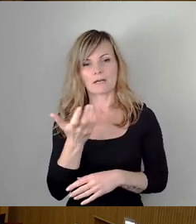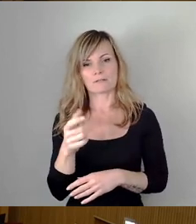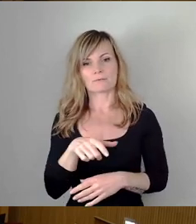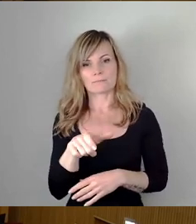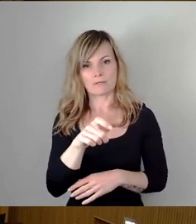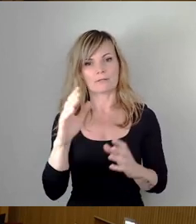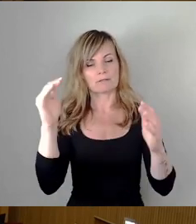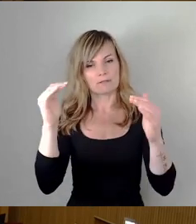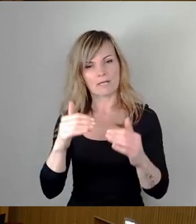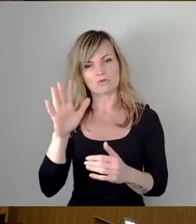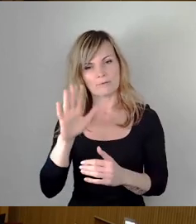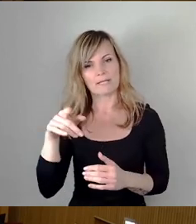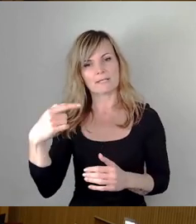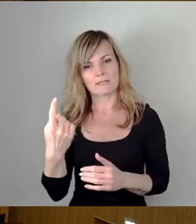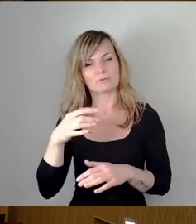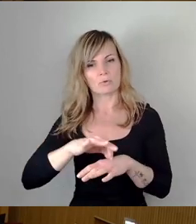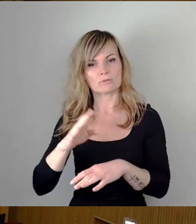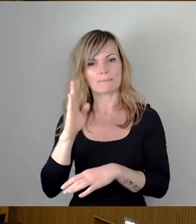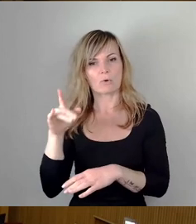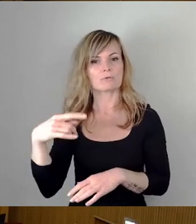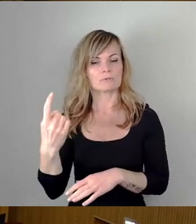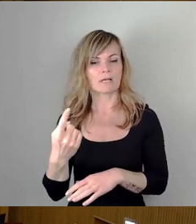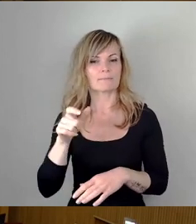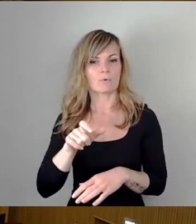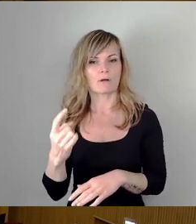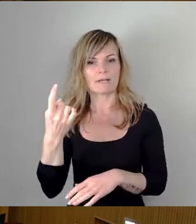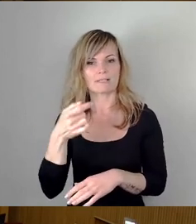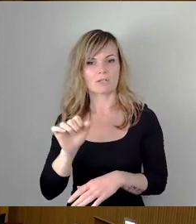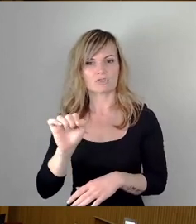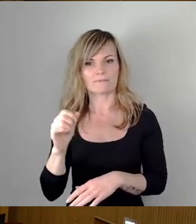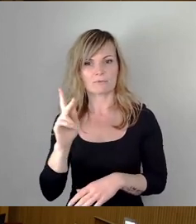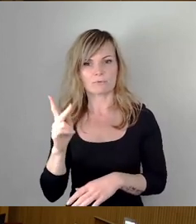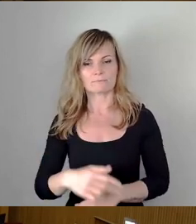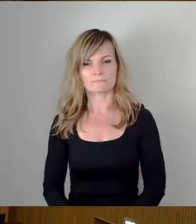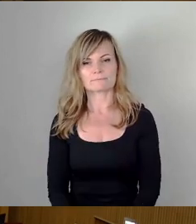Brauns und dann würde auch noch mal Bürgermeister Stefan Kühn was dazu sagen.